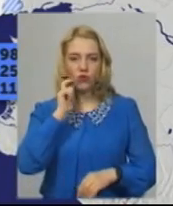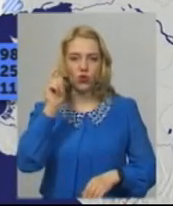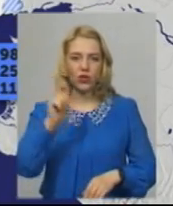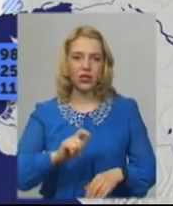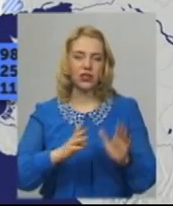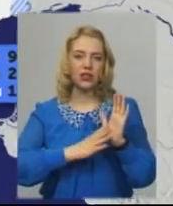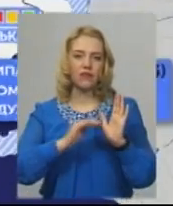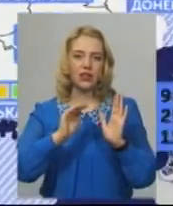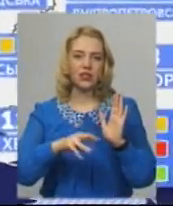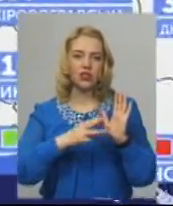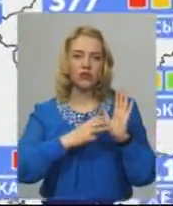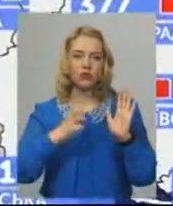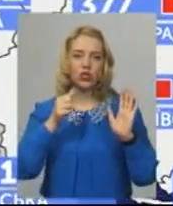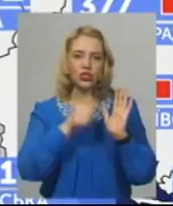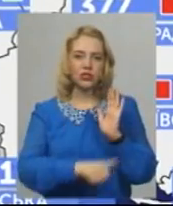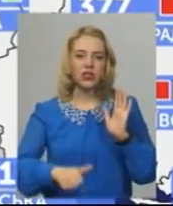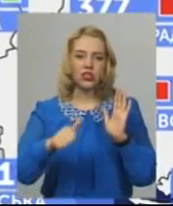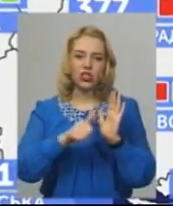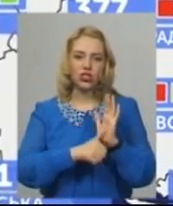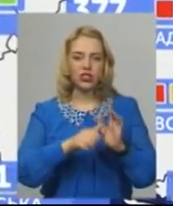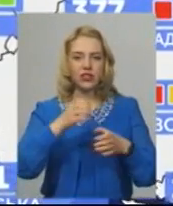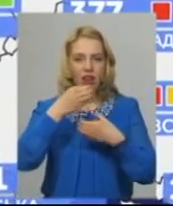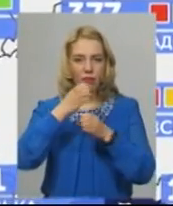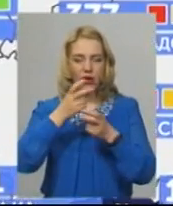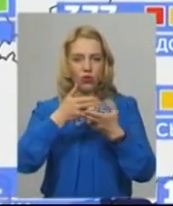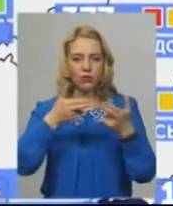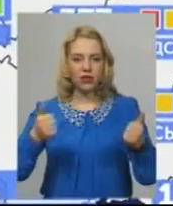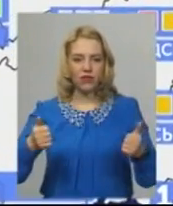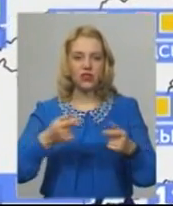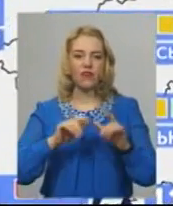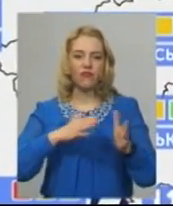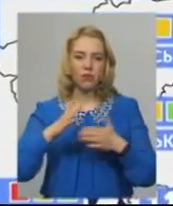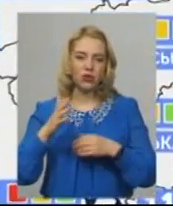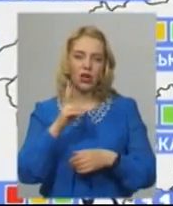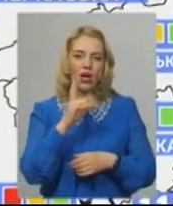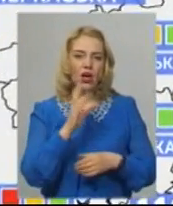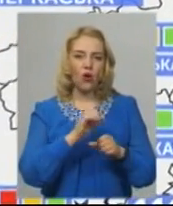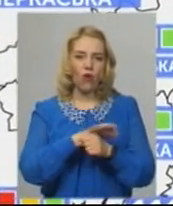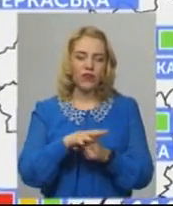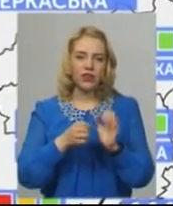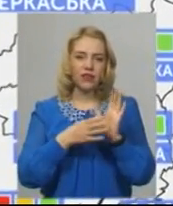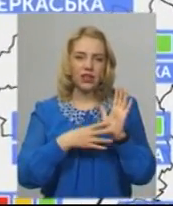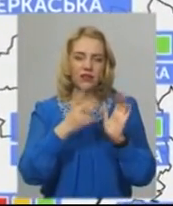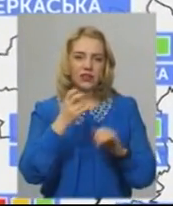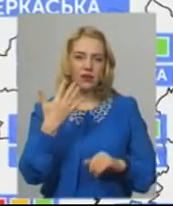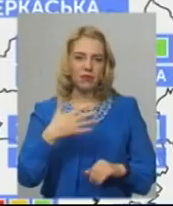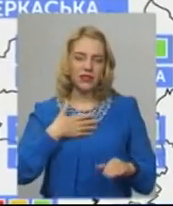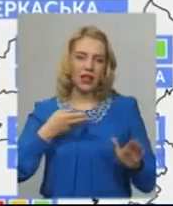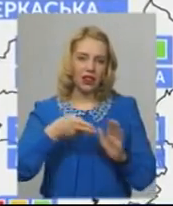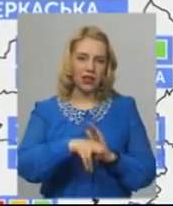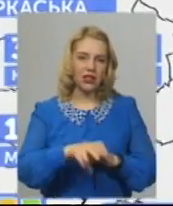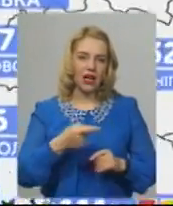9866 лабораторно підтверджені випадки COVID-19. З них 250 летальних з